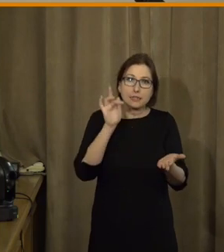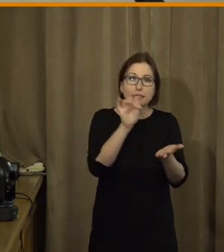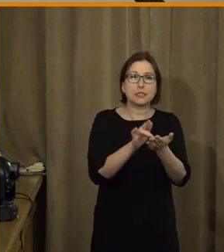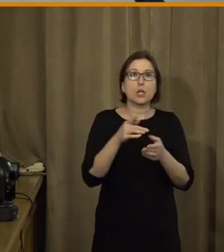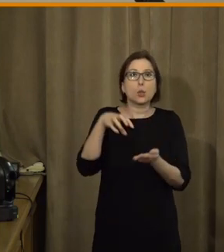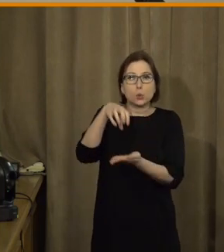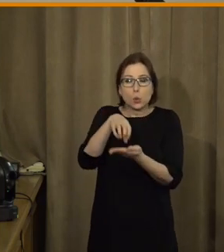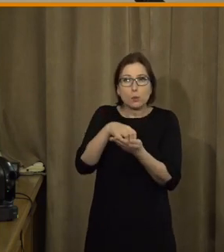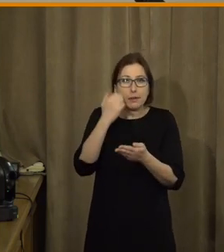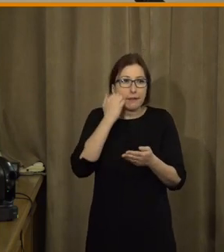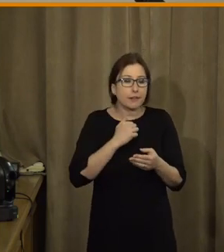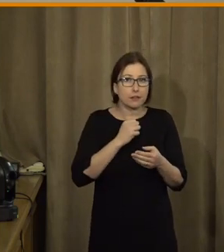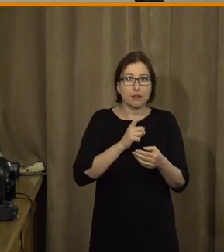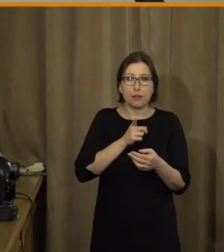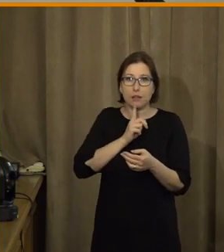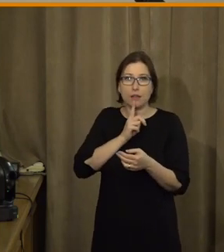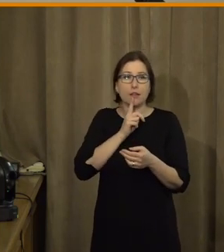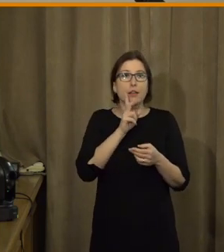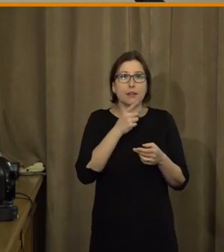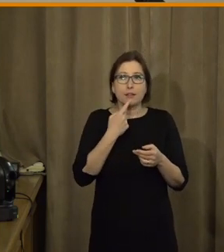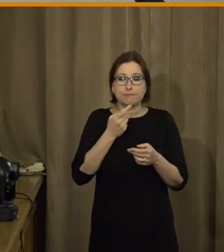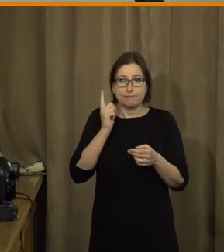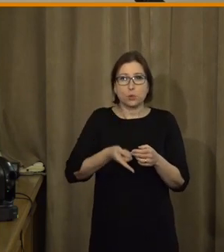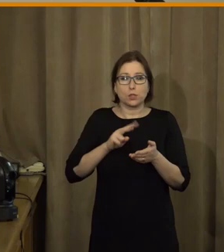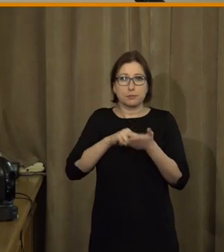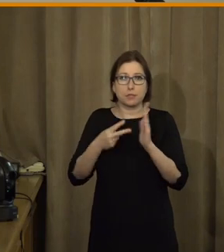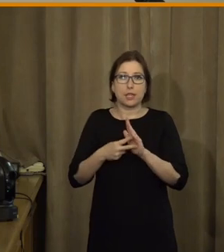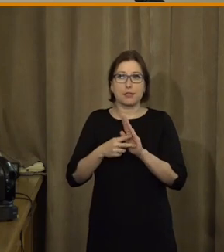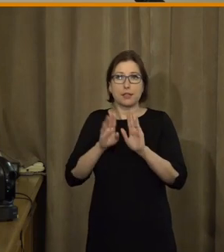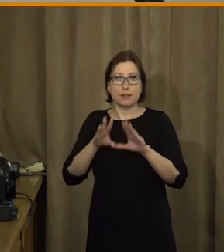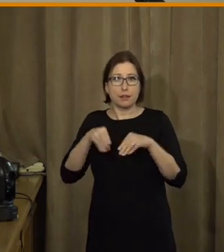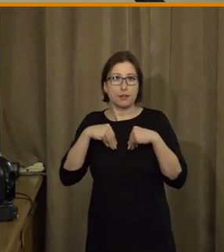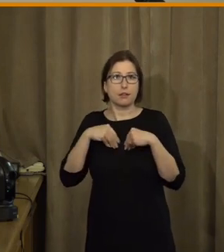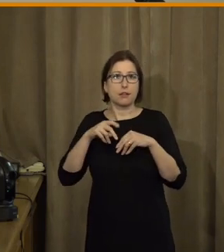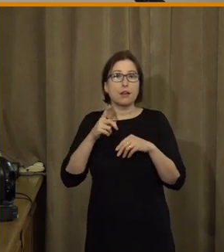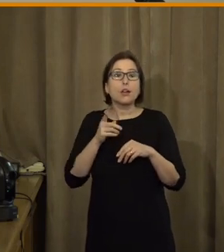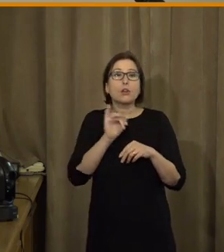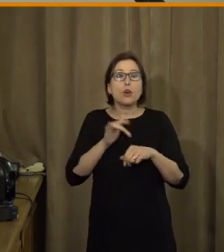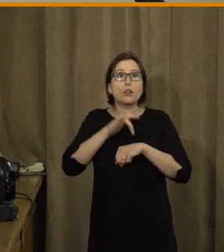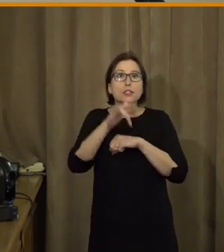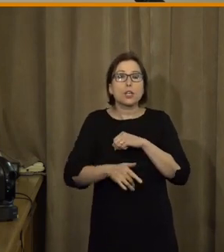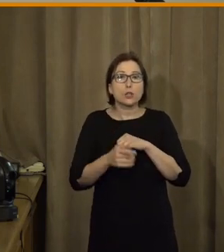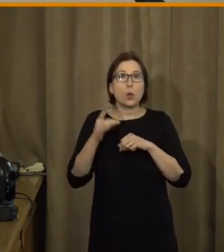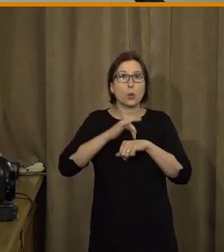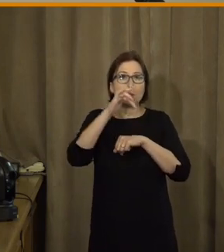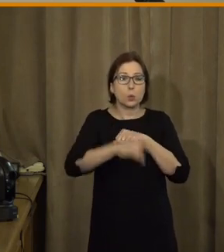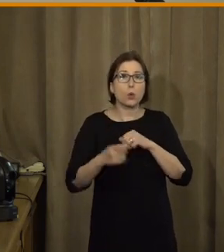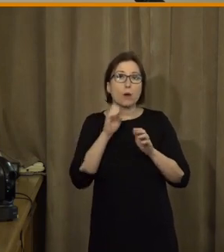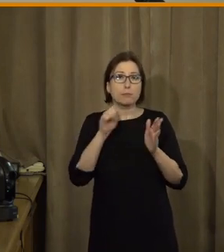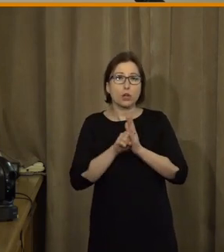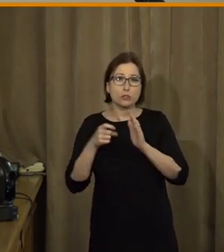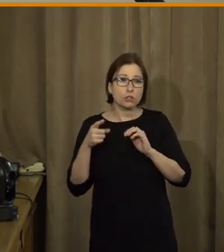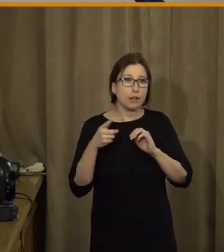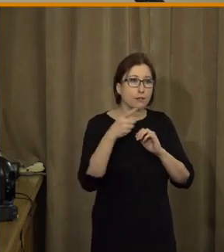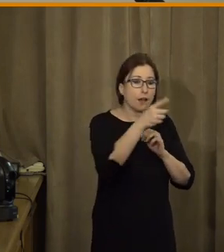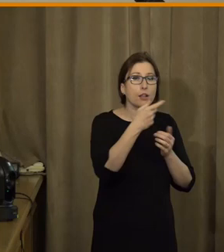nějakou skupinu lidí k tomu, aby používali nějaké technologie, protože samozřejmě senior, který si chodí pro důchod, má teď poštu daleko, je to